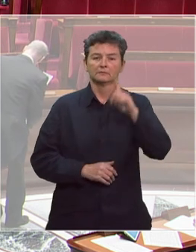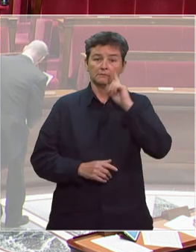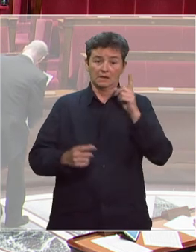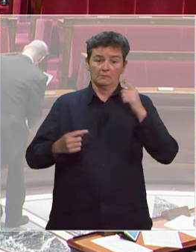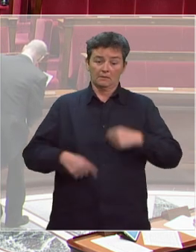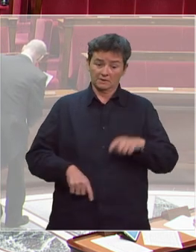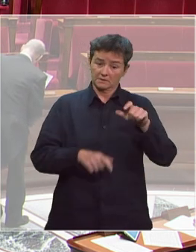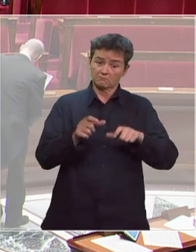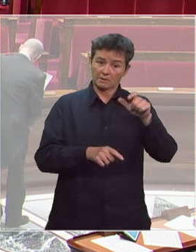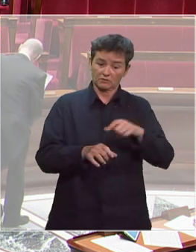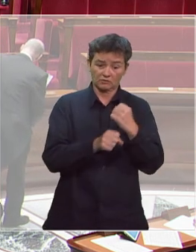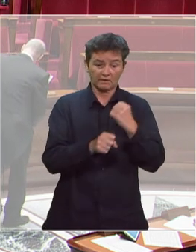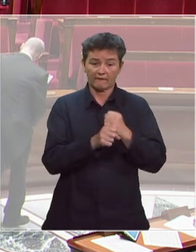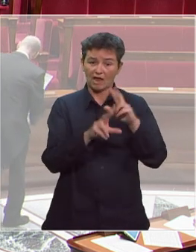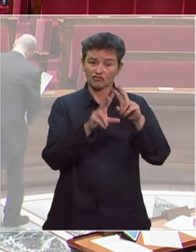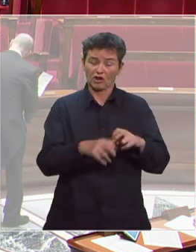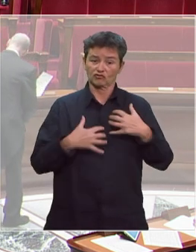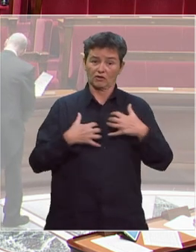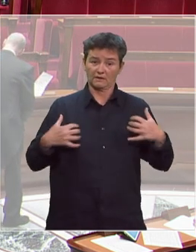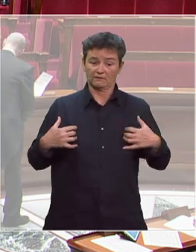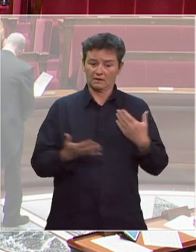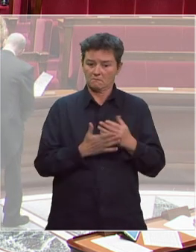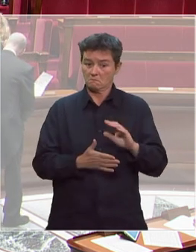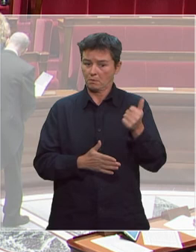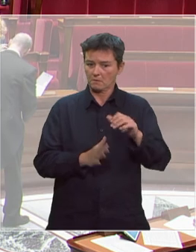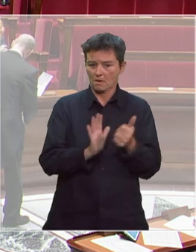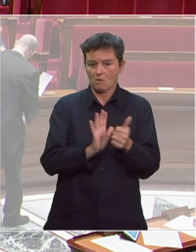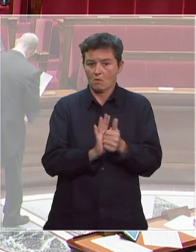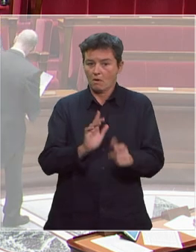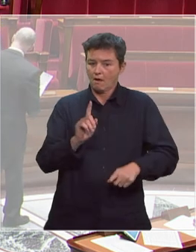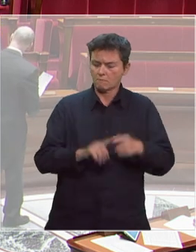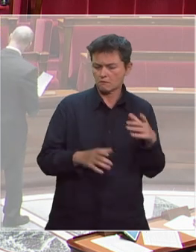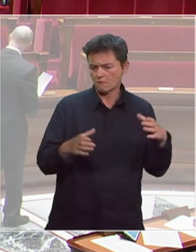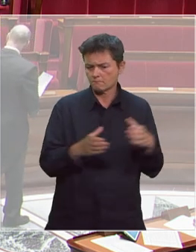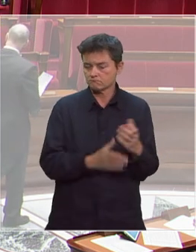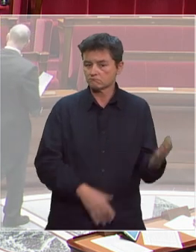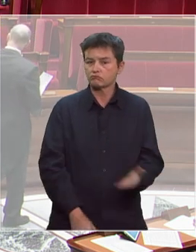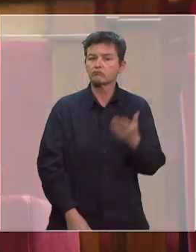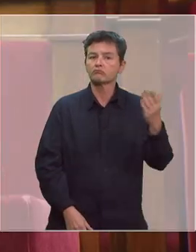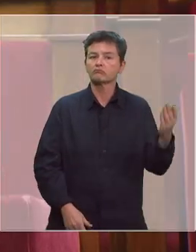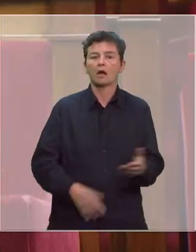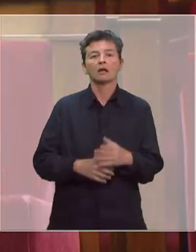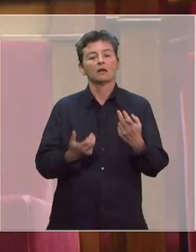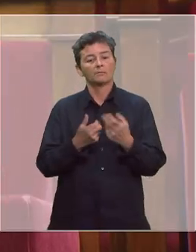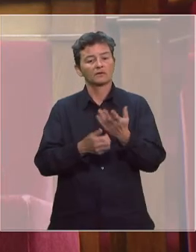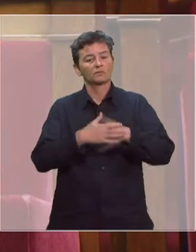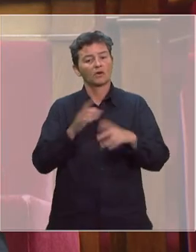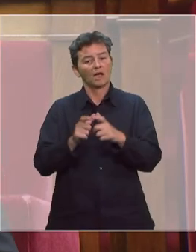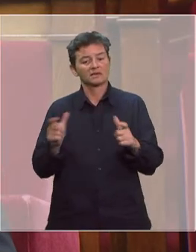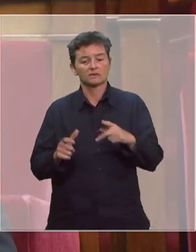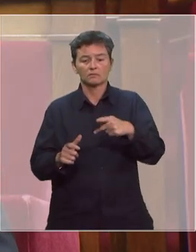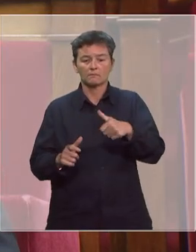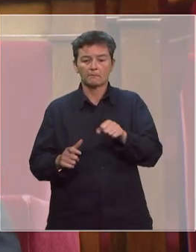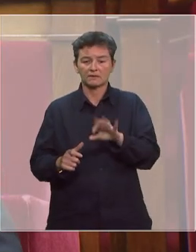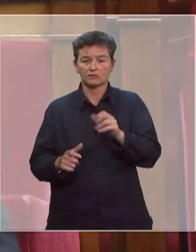chercheurs dans cette guerre contre le coronavirus sont en première ligne et forment un bataillon d'excellence. Que ce soit l'Institut Pasteur où plus de